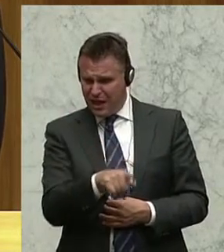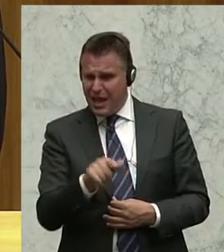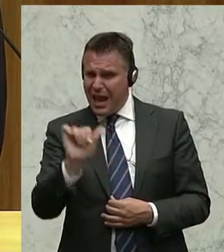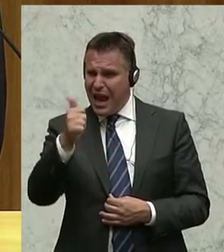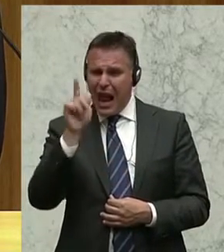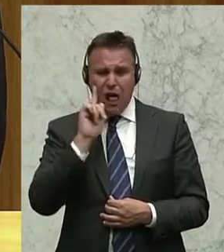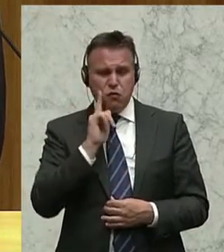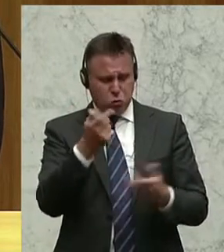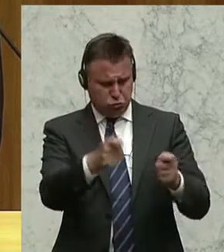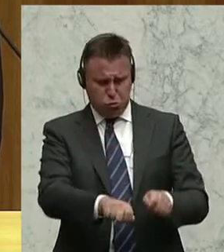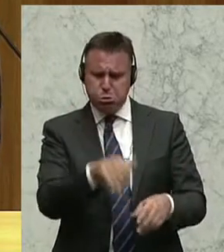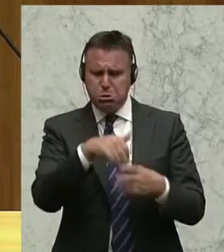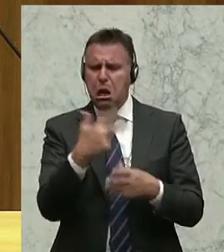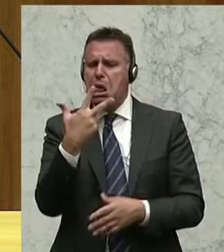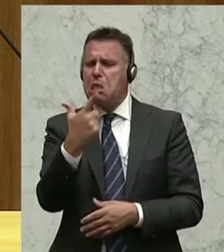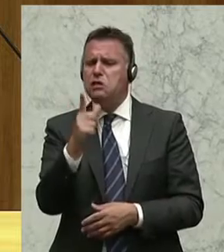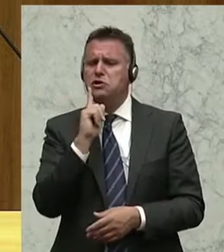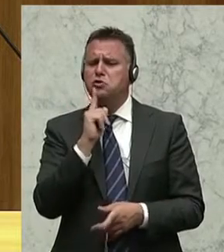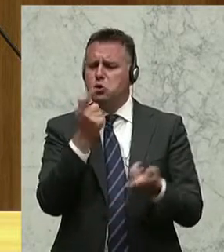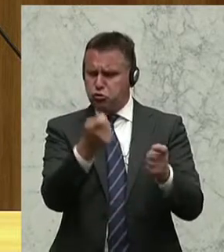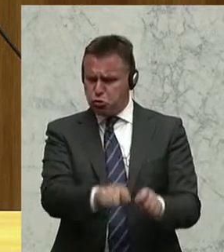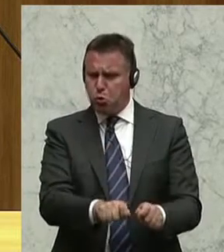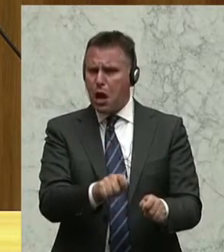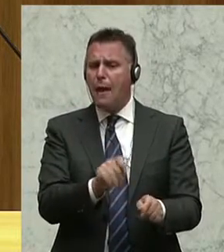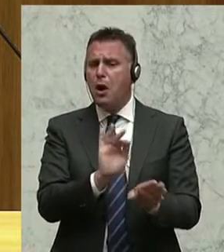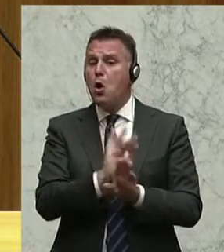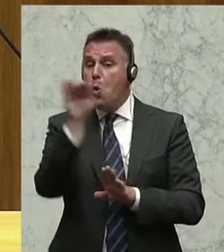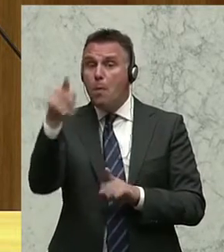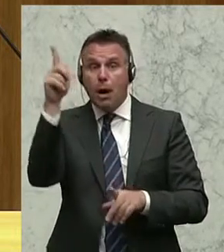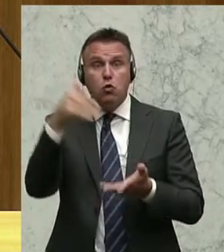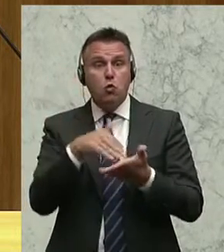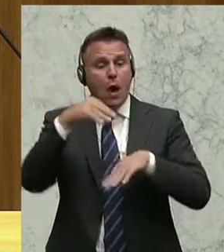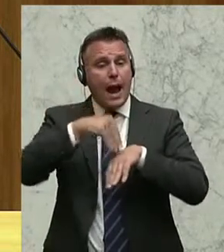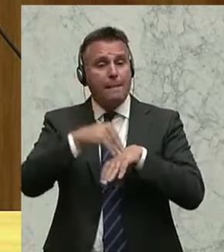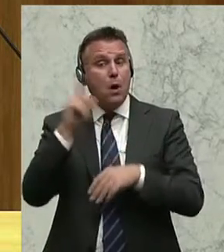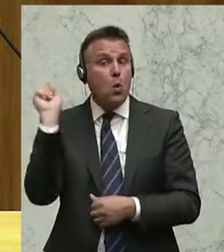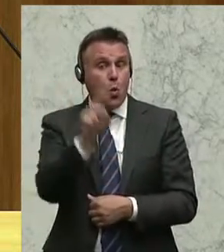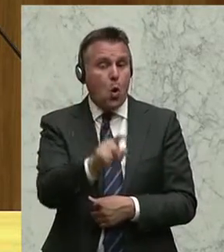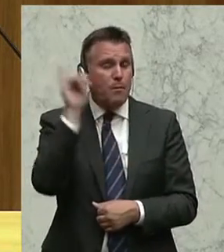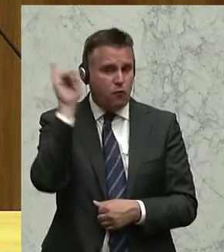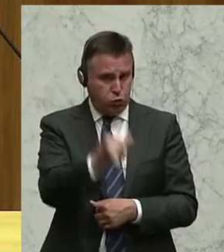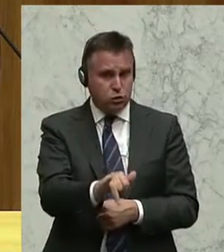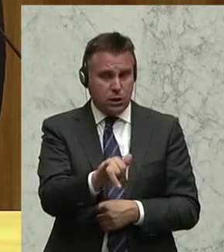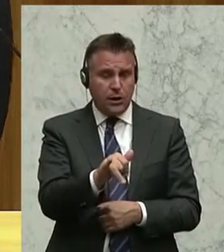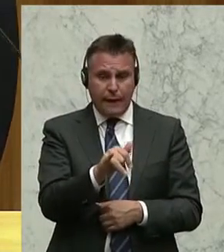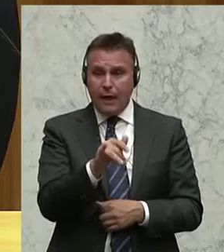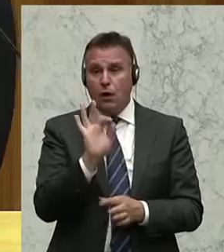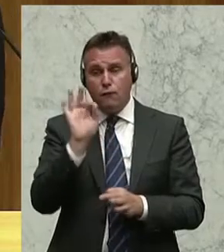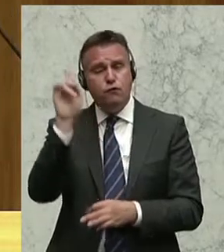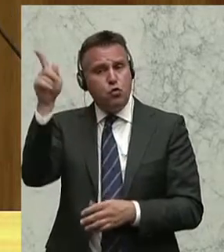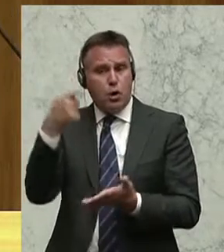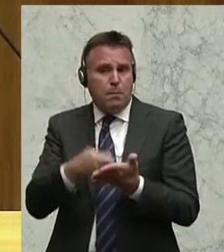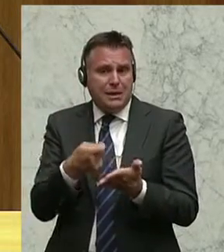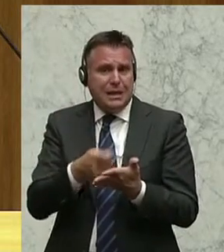Uhr Dienstschluss ist oder 23 Uhr und aber nachher noch ein Flugzeug angemeldet wird, was übrigens auch Kosten für das Flugunternehmen